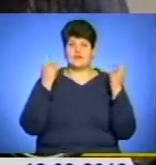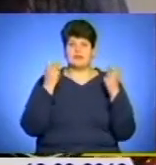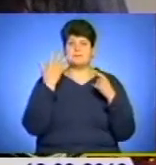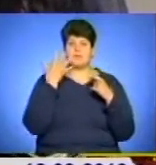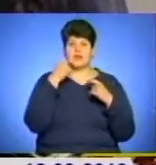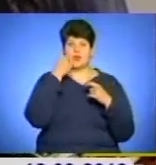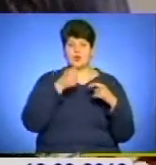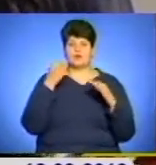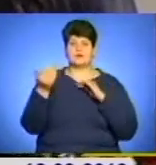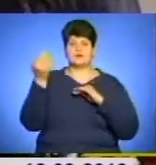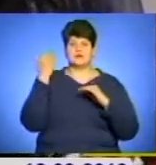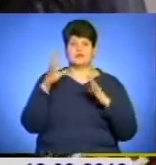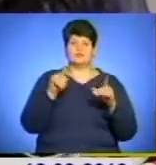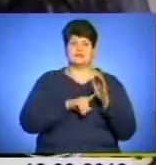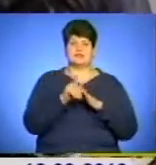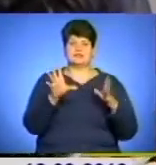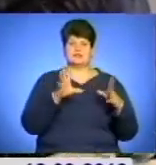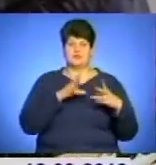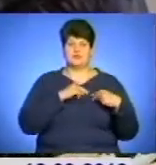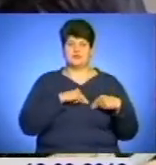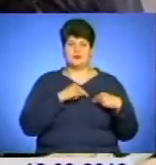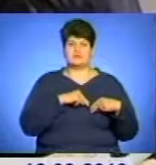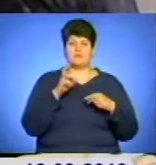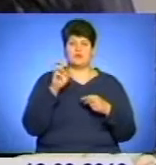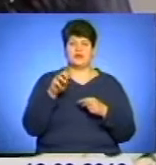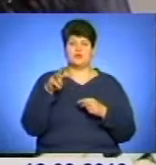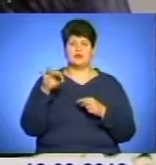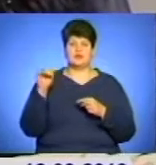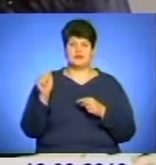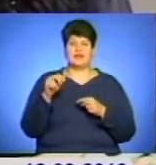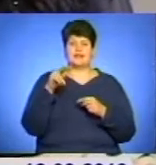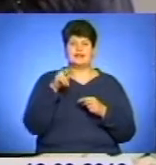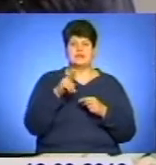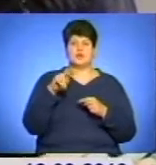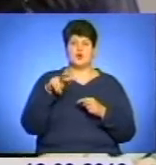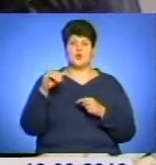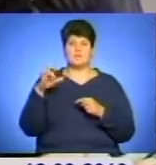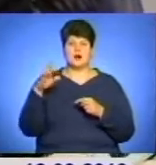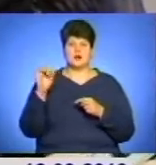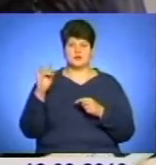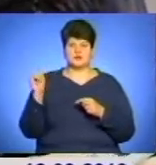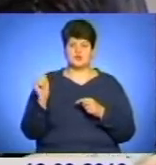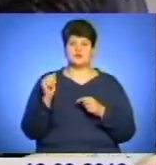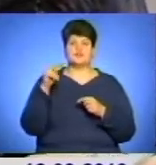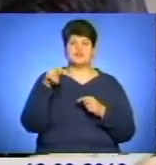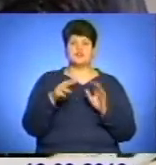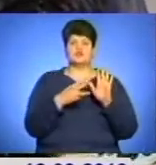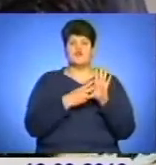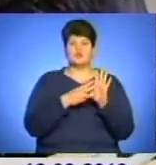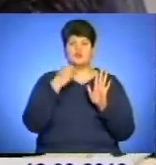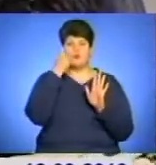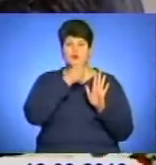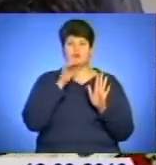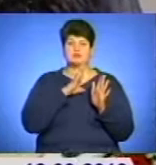років тому почалася співпраця як з Богданом Мельничуком, так і з Лесією Любарською. В 2008 році